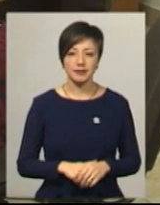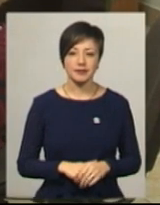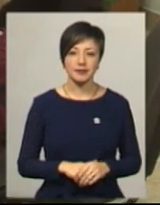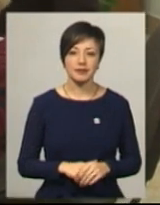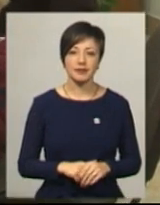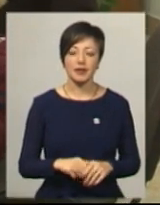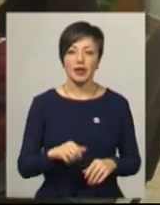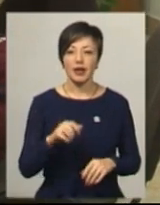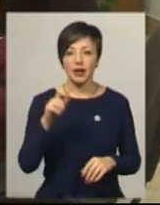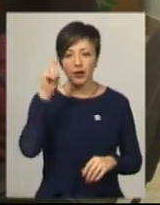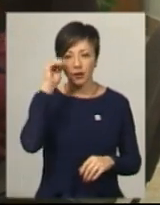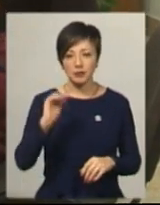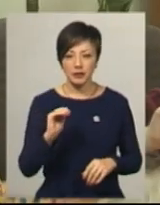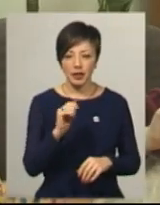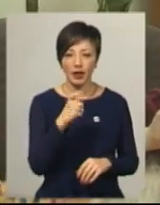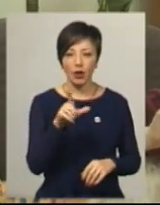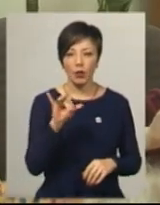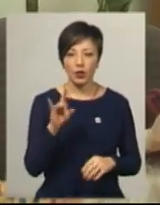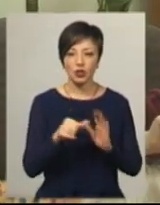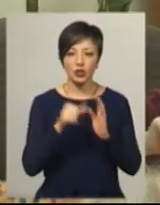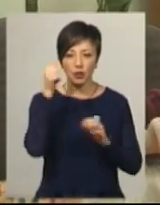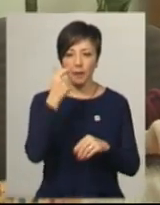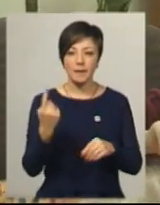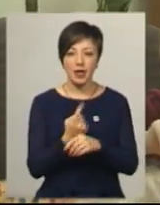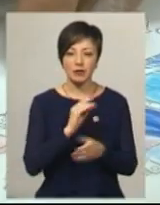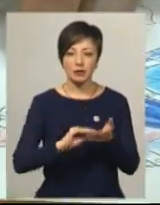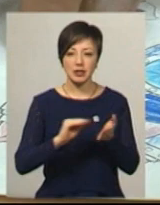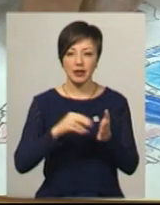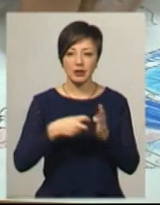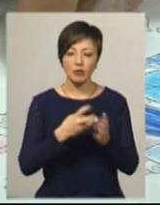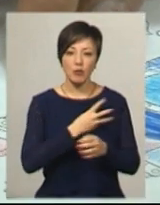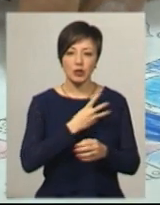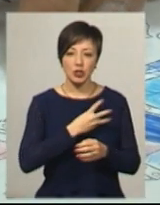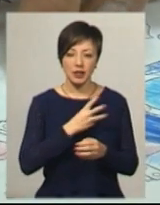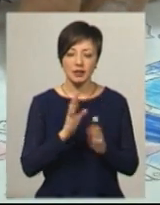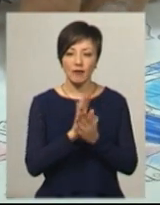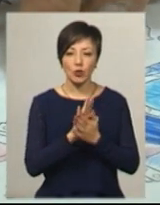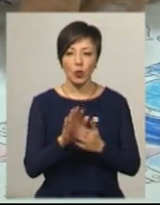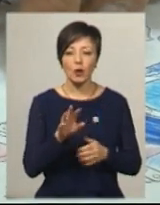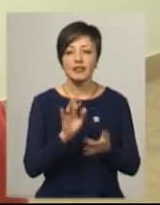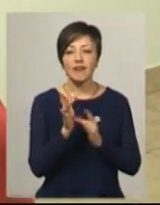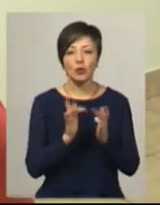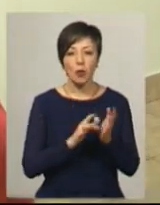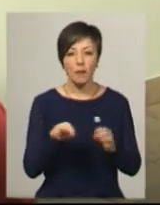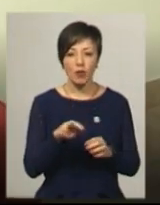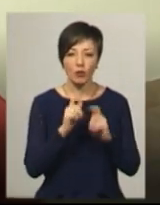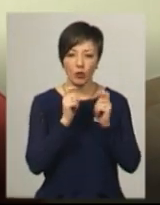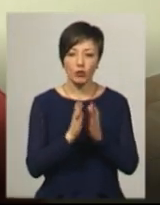Єгору Друзду – шість років. Сьогодні хлопчик вперше писав лист із побажаннями до Святого Миколая. У подарунок просить…